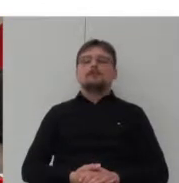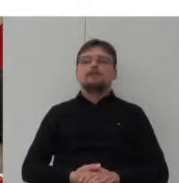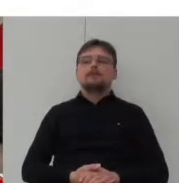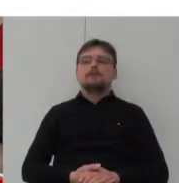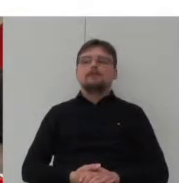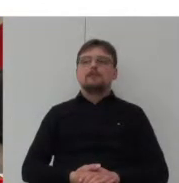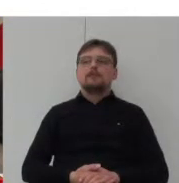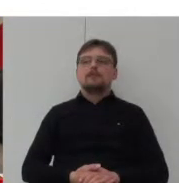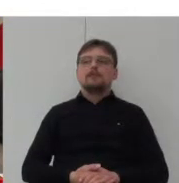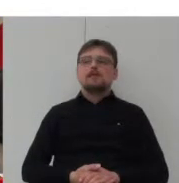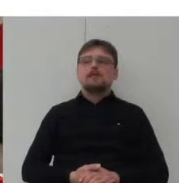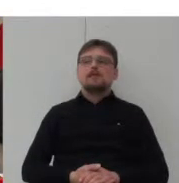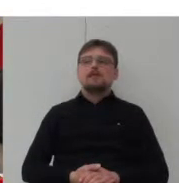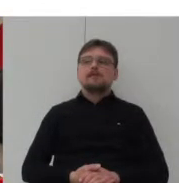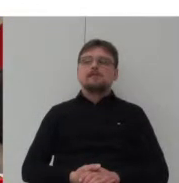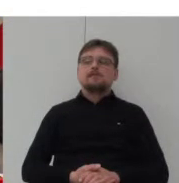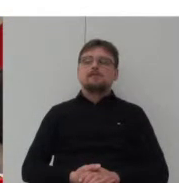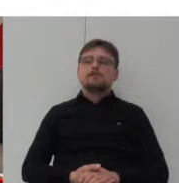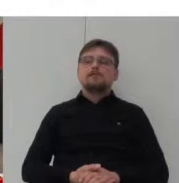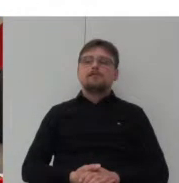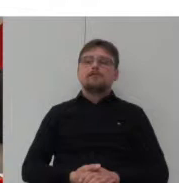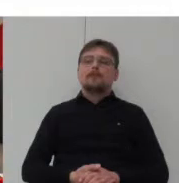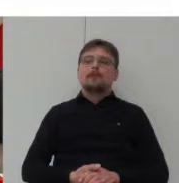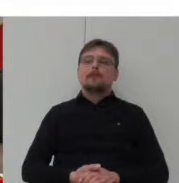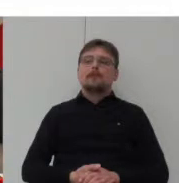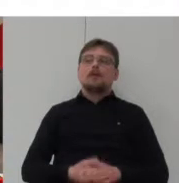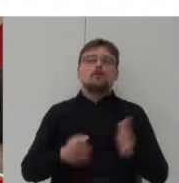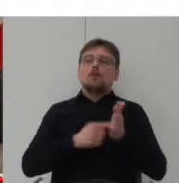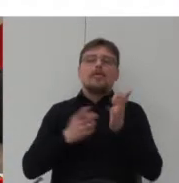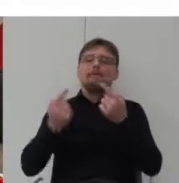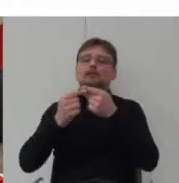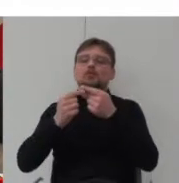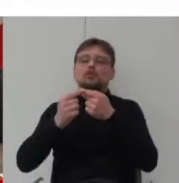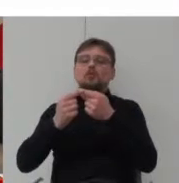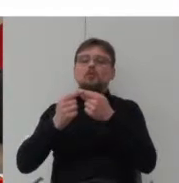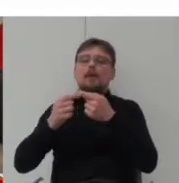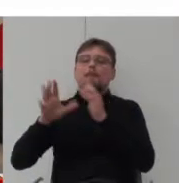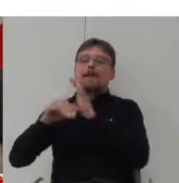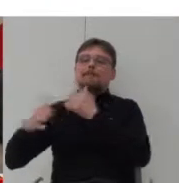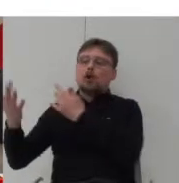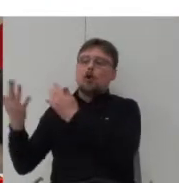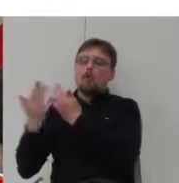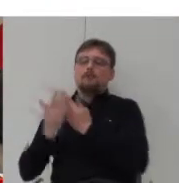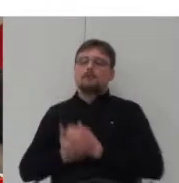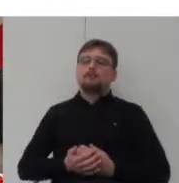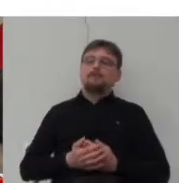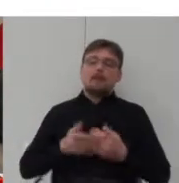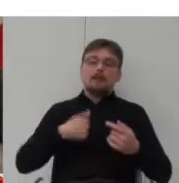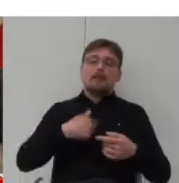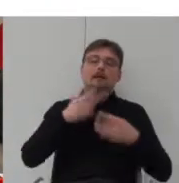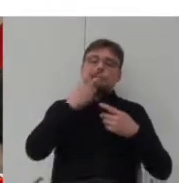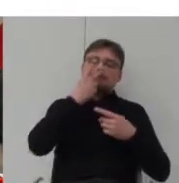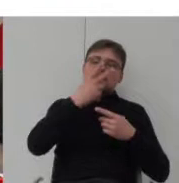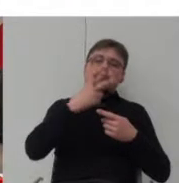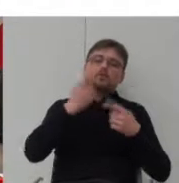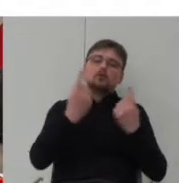odnosi się to w żaden sposób do tego, co istnieje tam obok. I tak, to po lewej stronie widzimy sytuację obecną dla tego terenu.